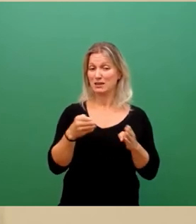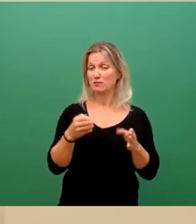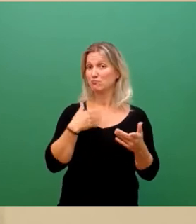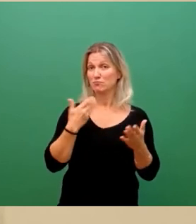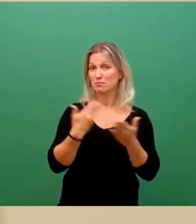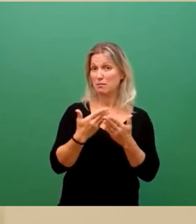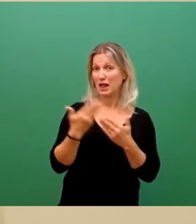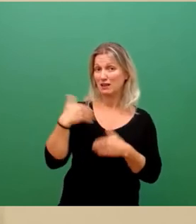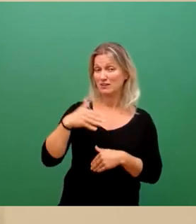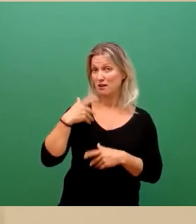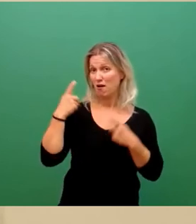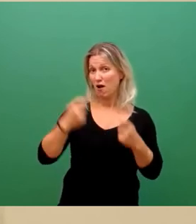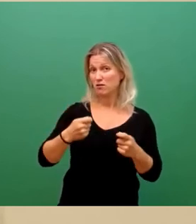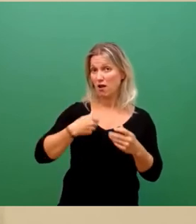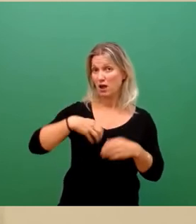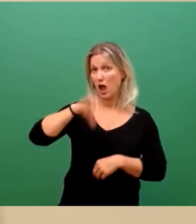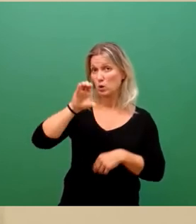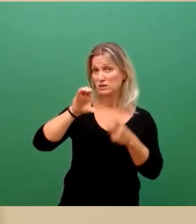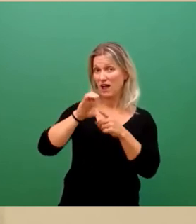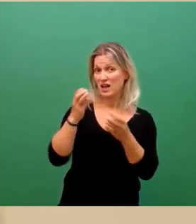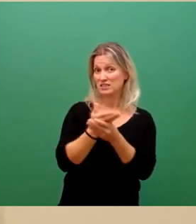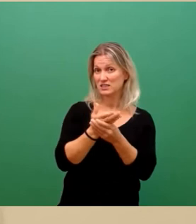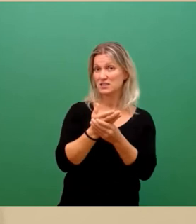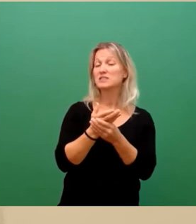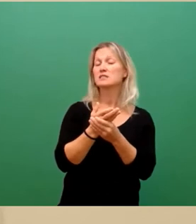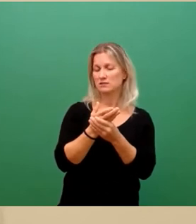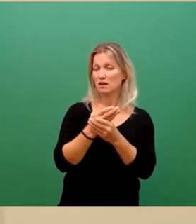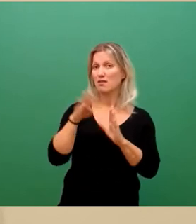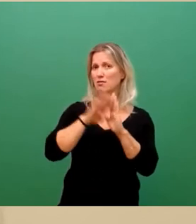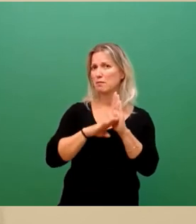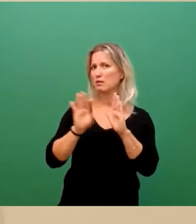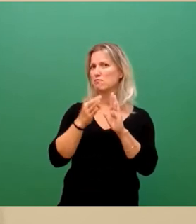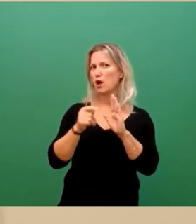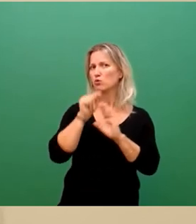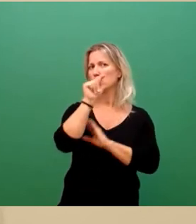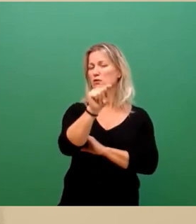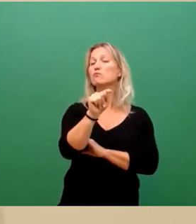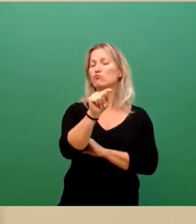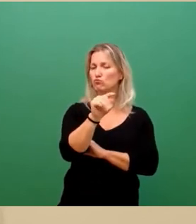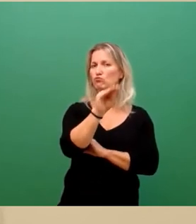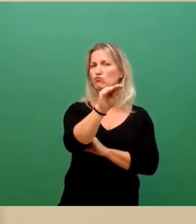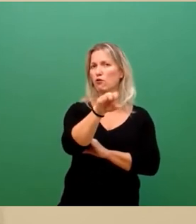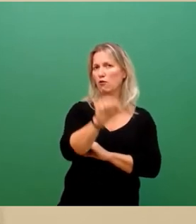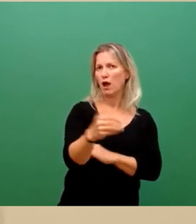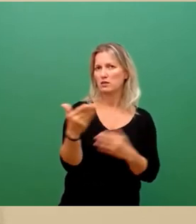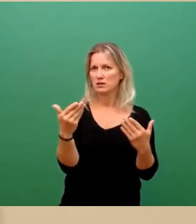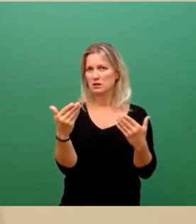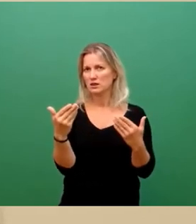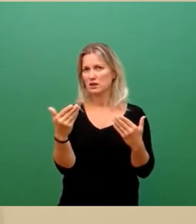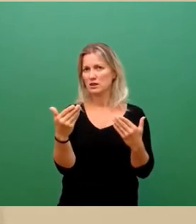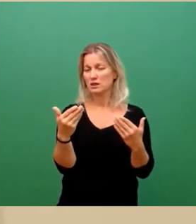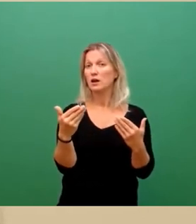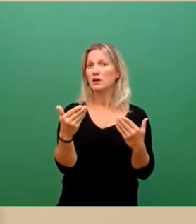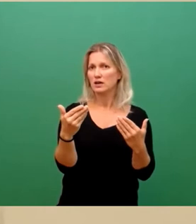beantragt hat, in den entsprechenden Bürgerbüros ohne Termin vorsprechen. Wobei, ich habe das jetzt mal so vorgelesen,